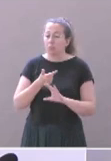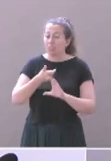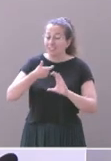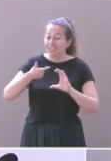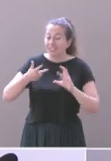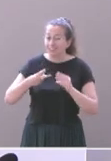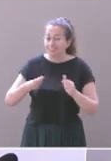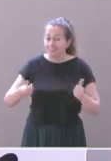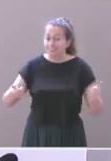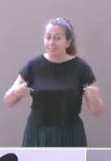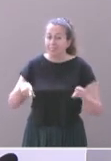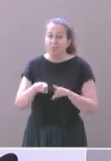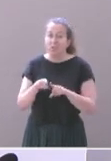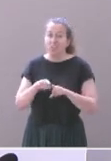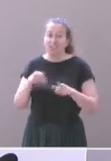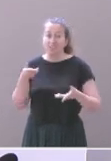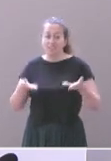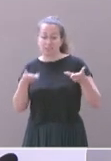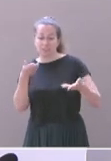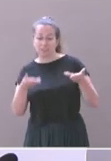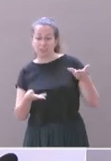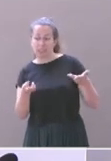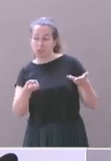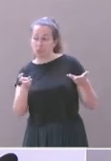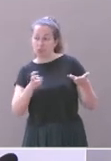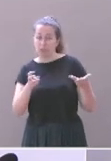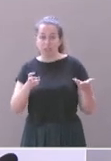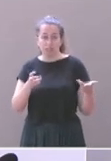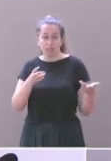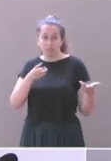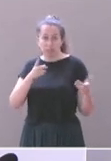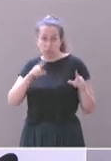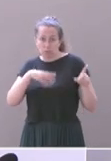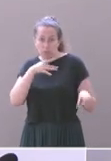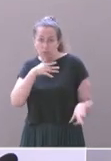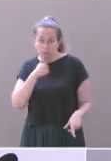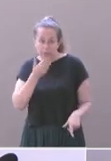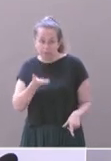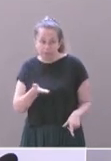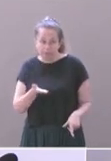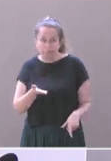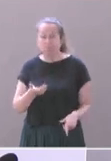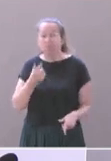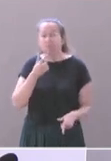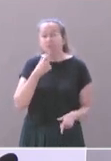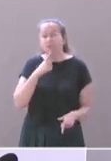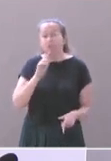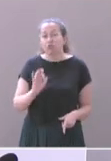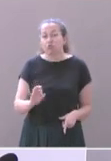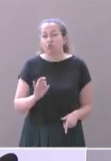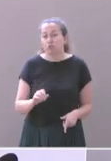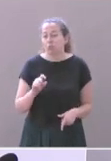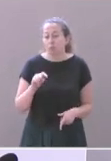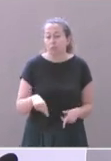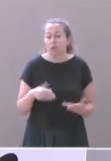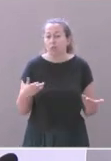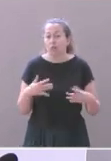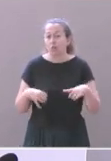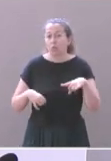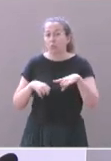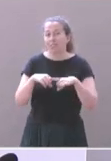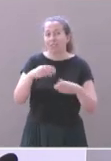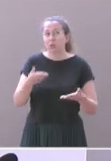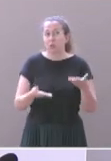'équivalence écologique ne peuvent pas être garanties dans beaucoup de cas. Il doit rester évident que la compensation est